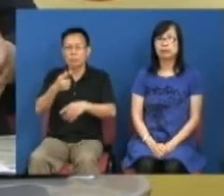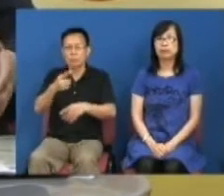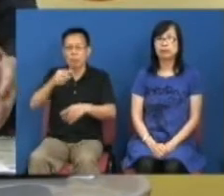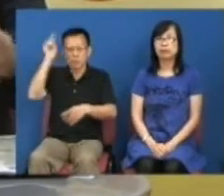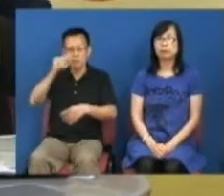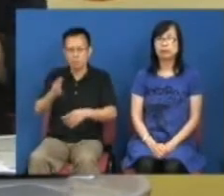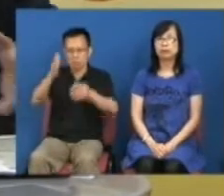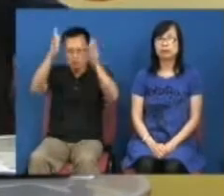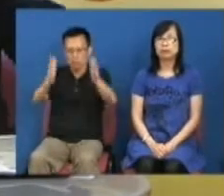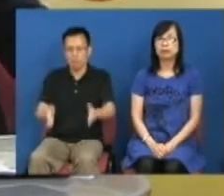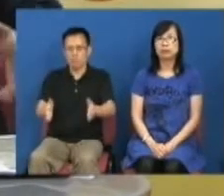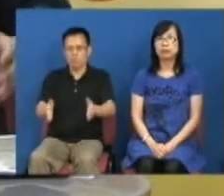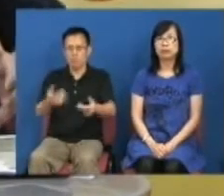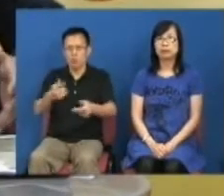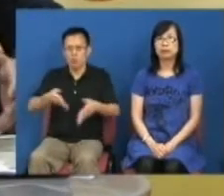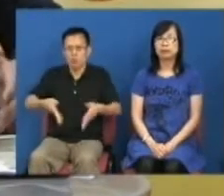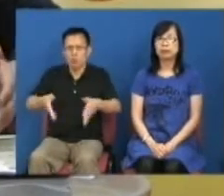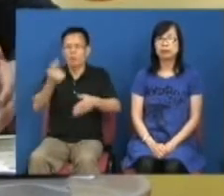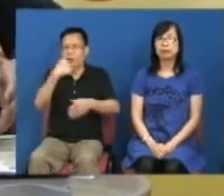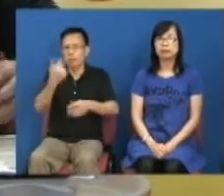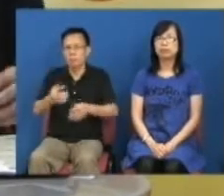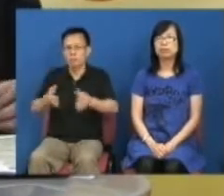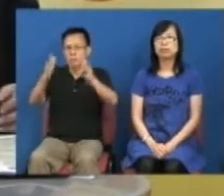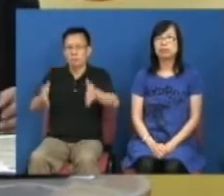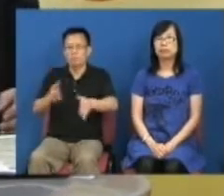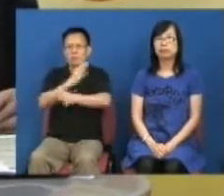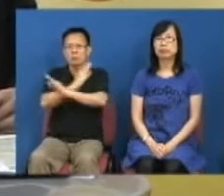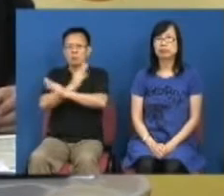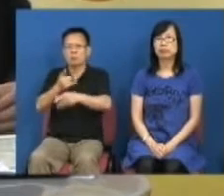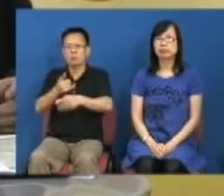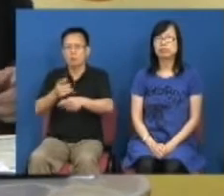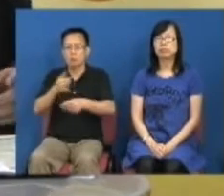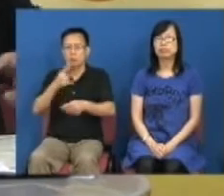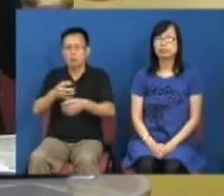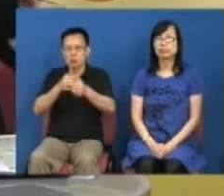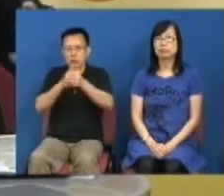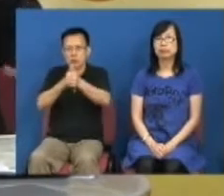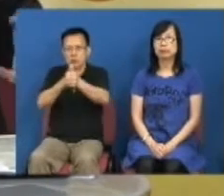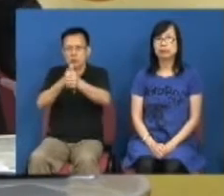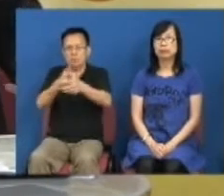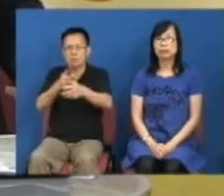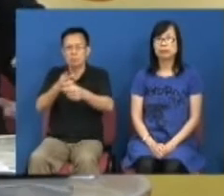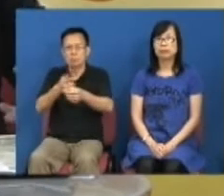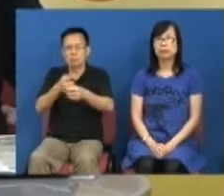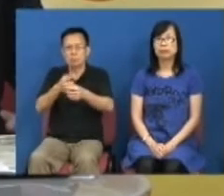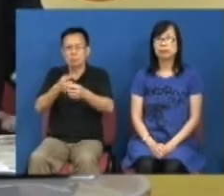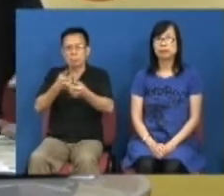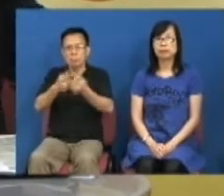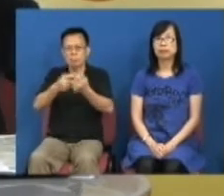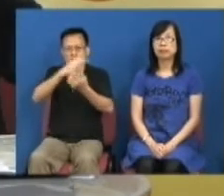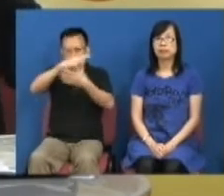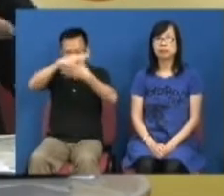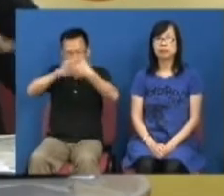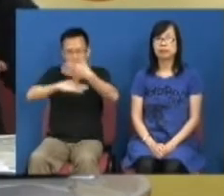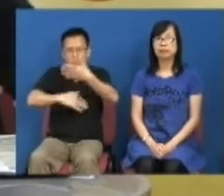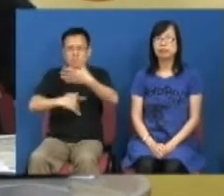一到某个街口又做一些小动作又告诉他们喂我们要依照我们的那个不反对通